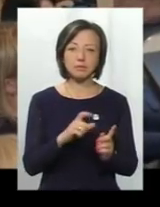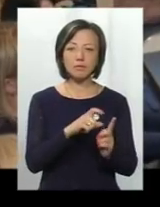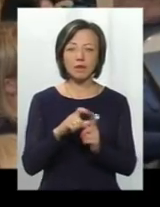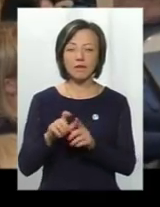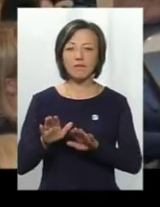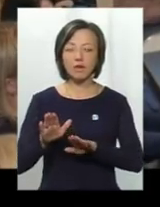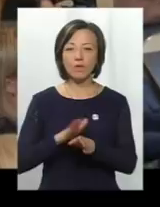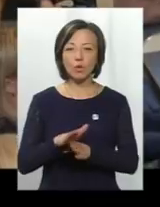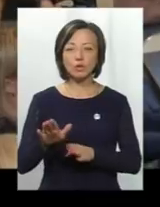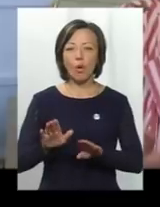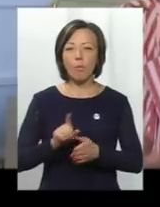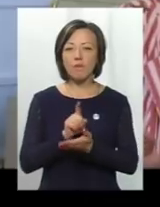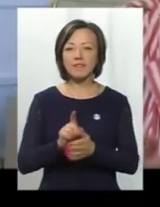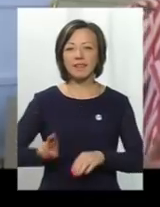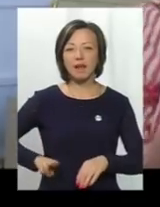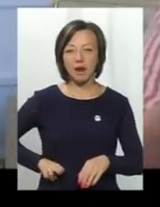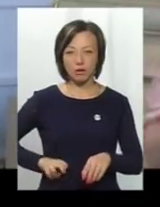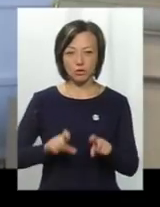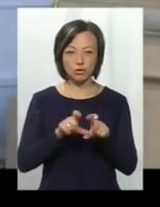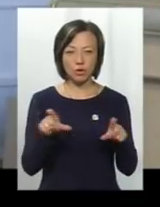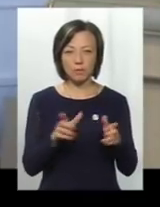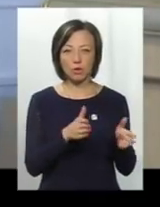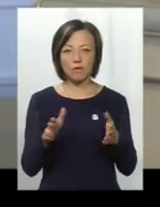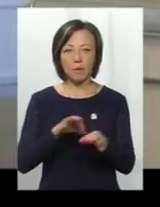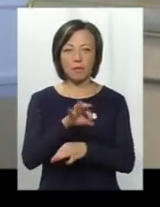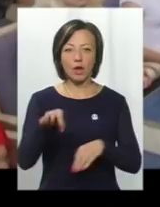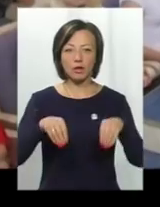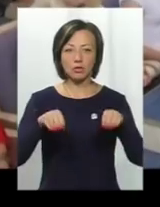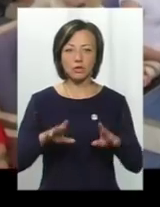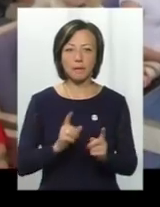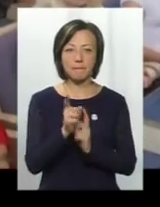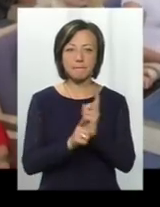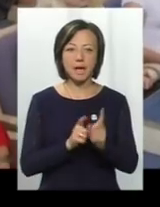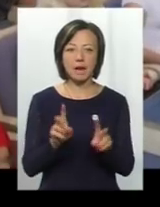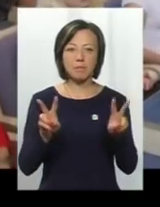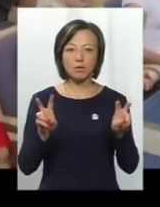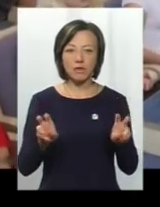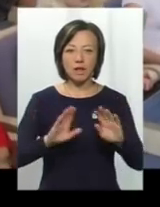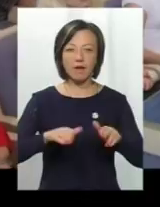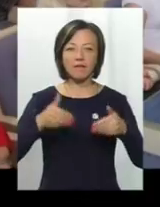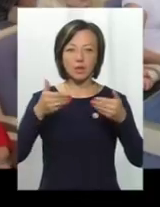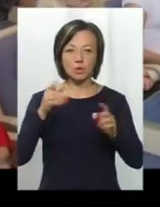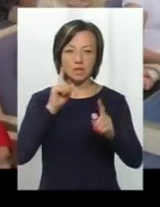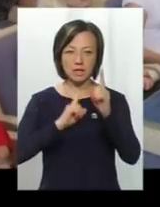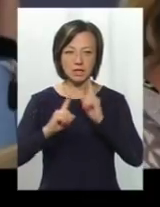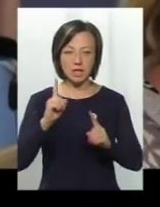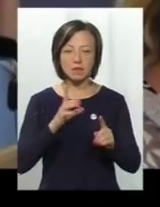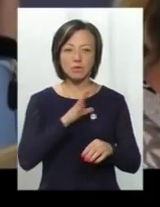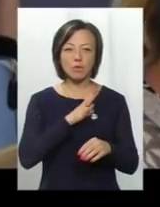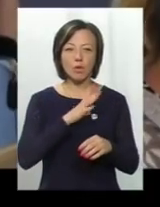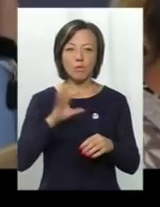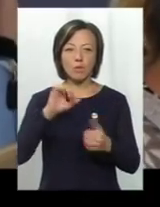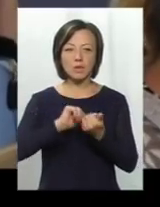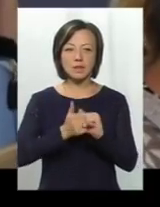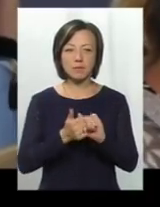директора навчального закладу Олени Козлової, під час підготовки проєкту рішення про переіменування, яке виносили на сесію, шлося про заміну